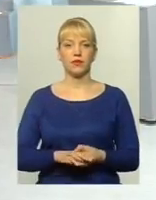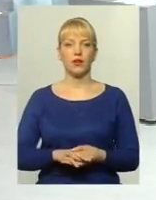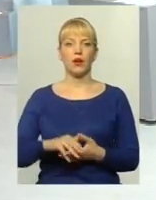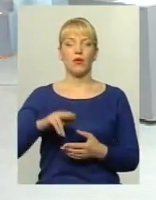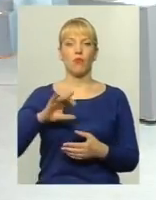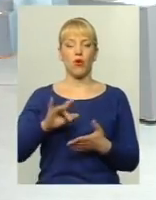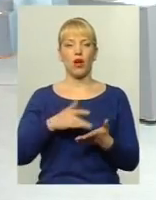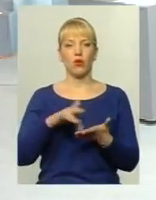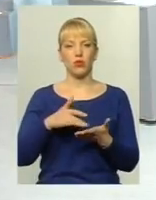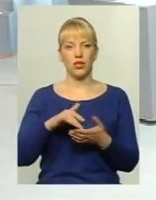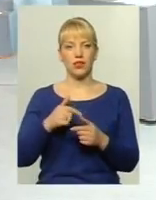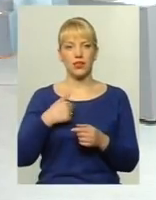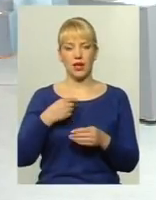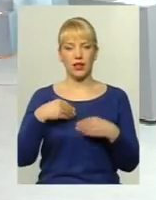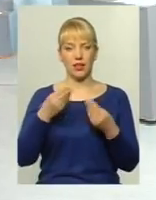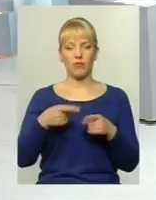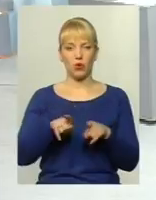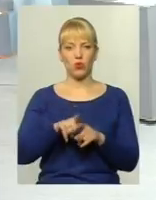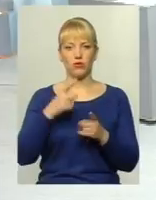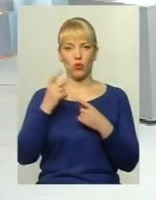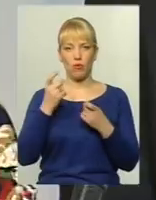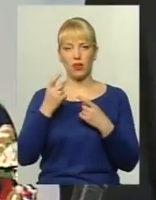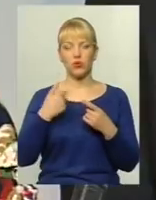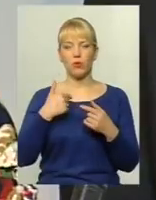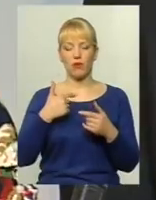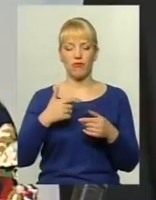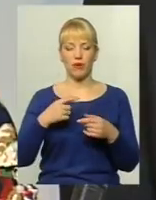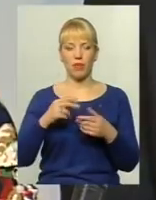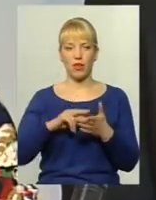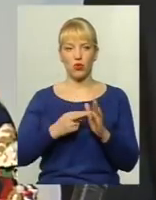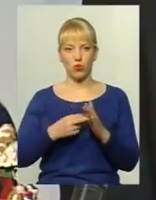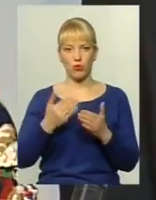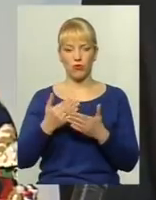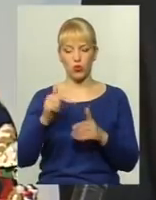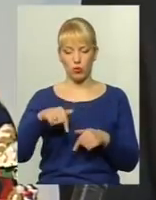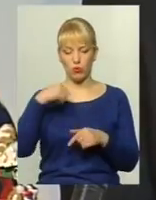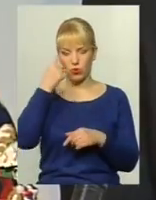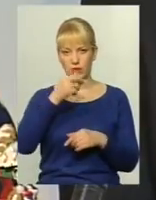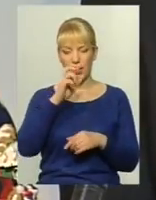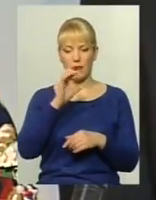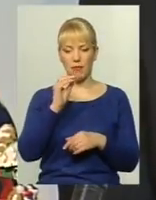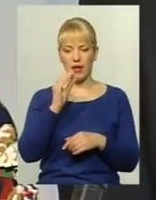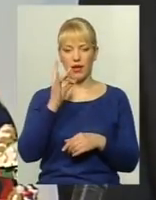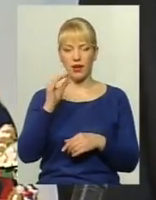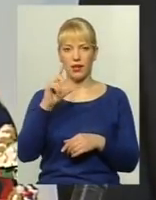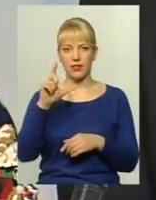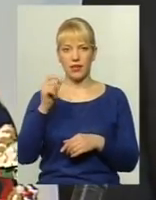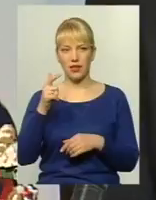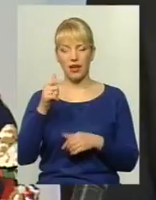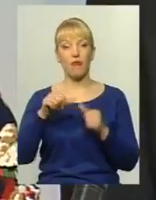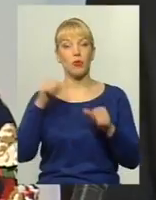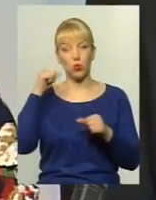калькуляції я надам наступну інформацію. Ми в минулому році в березній місці провели обстеження пасажиропотоку.